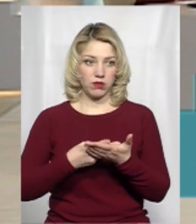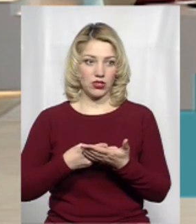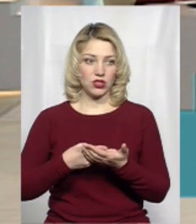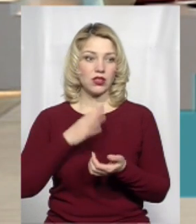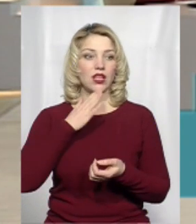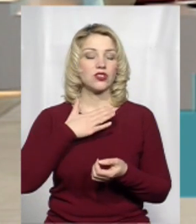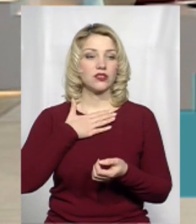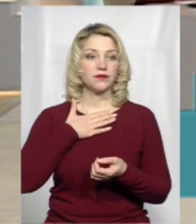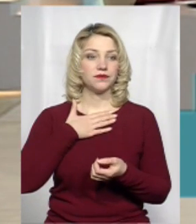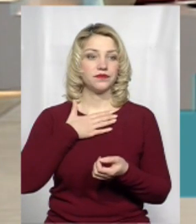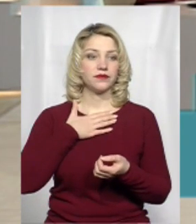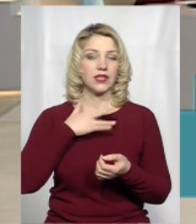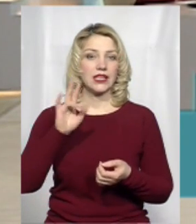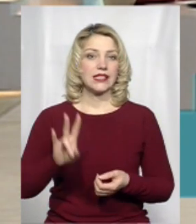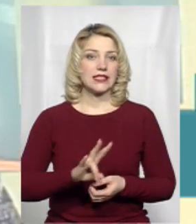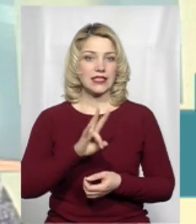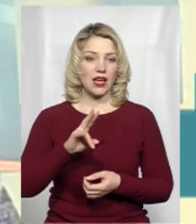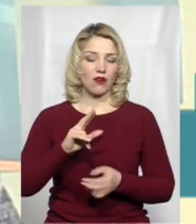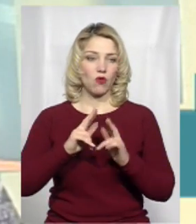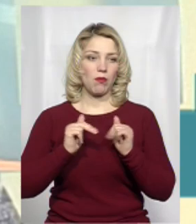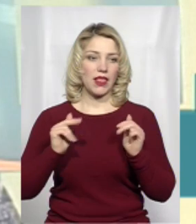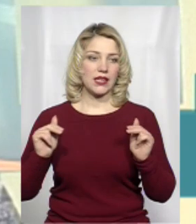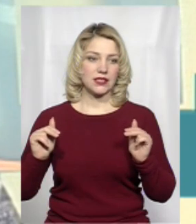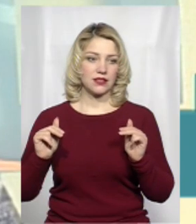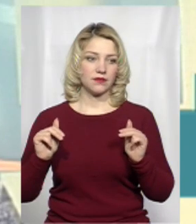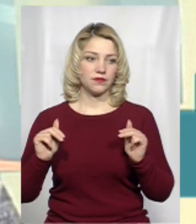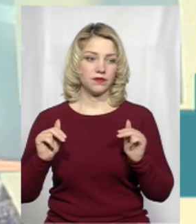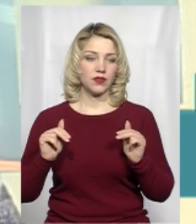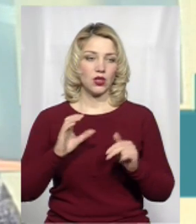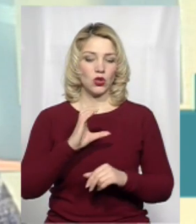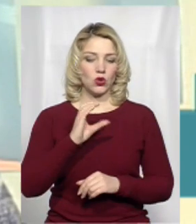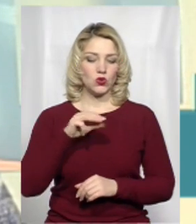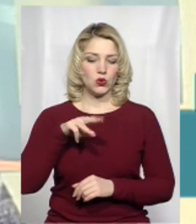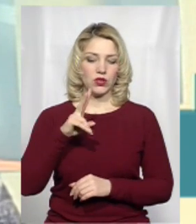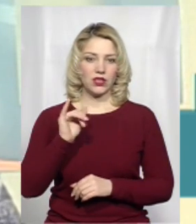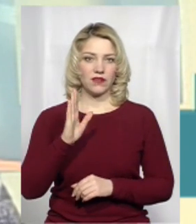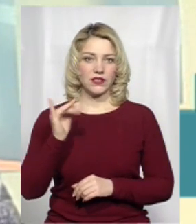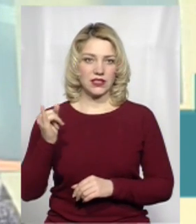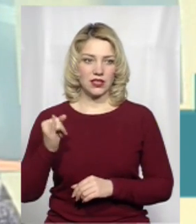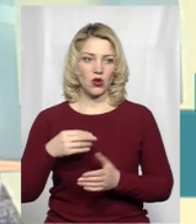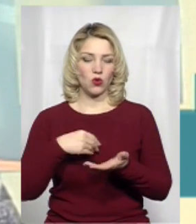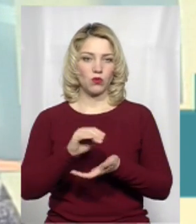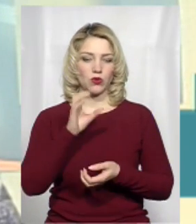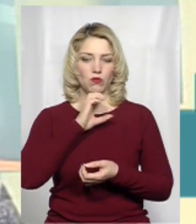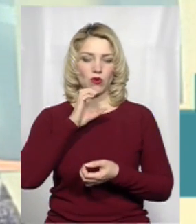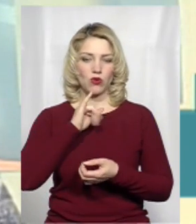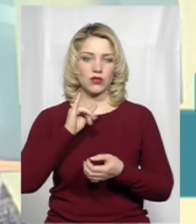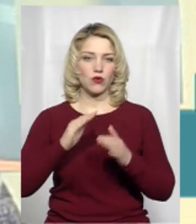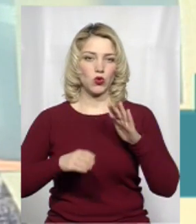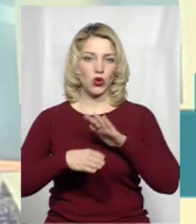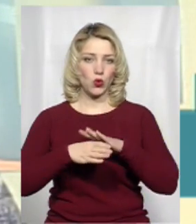наш церкву, палац в Сутківцях, куплять морозову в кіоску і поїдуть далі.